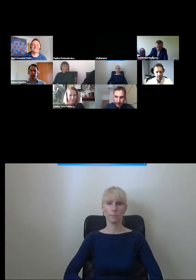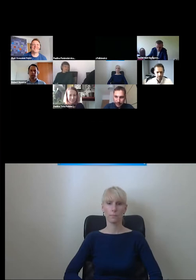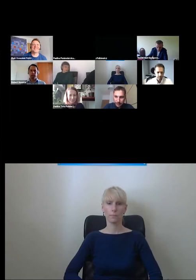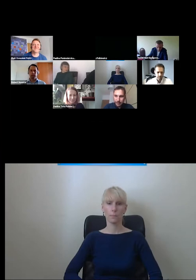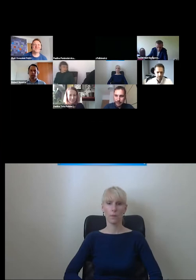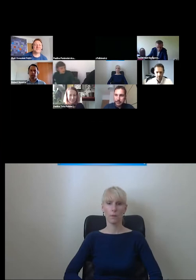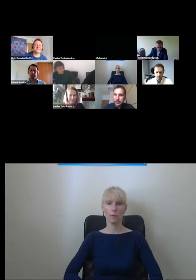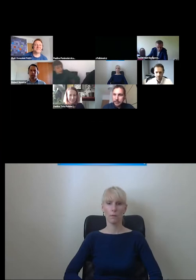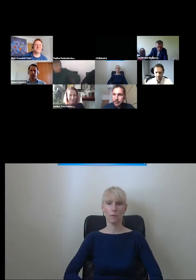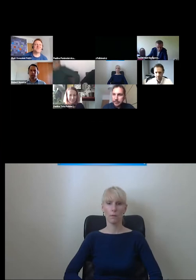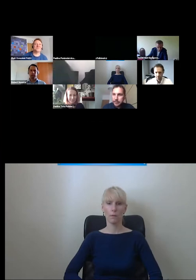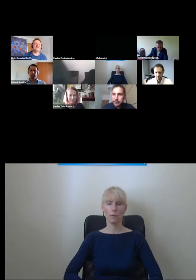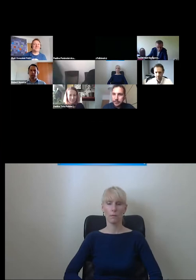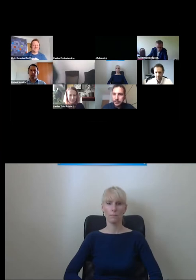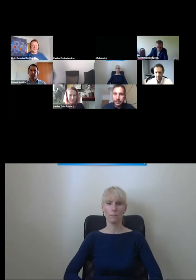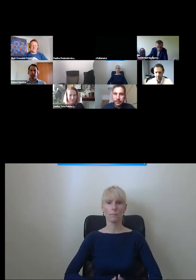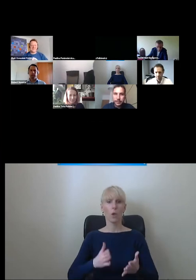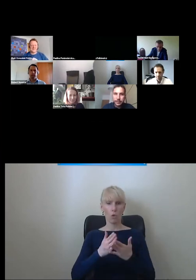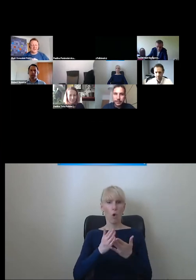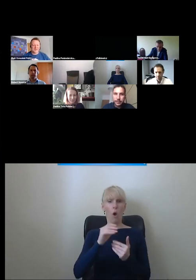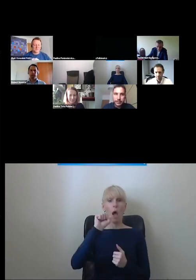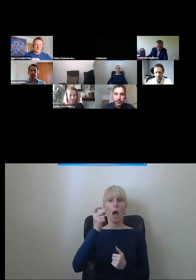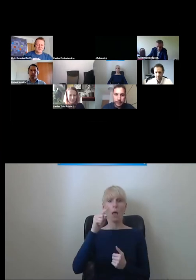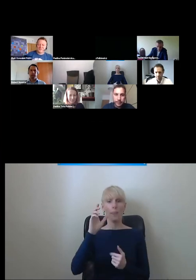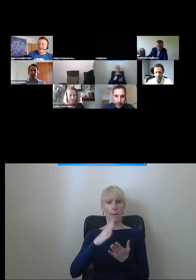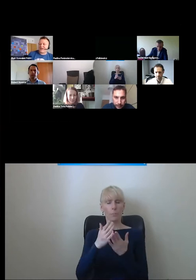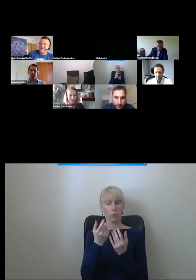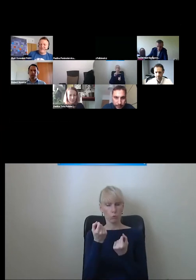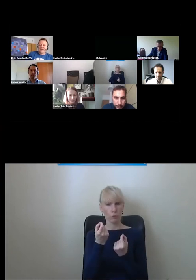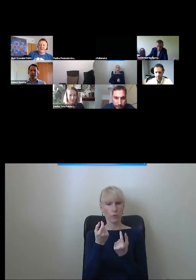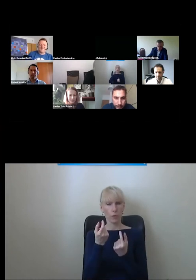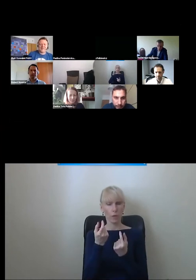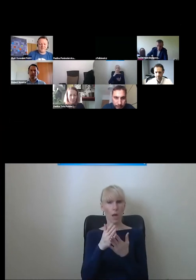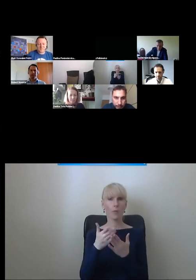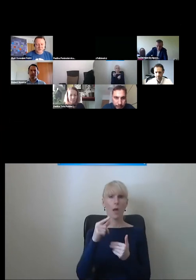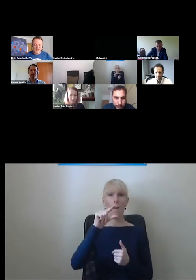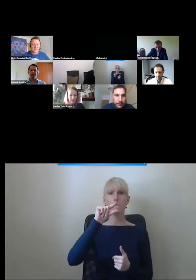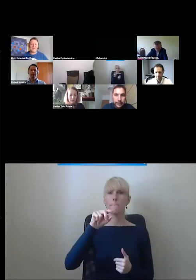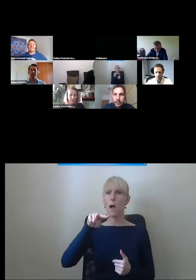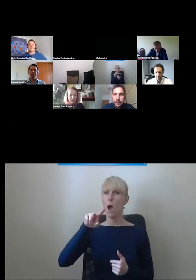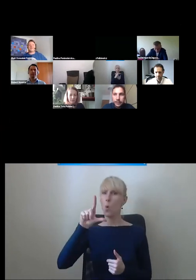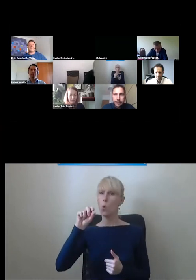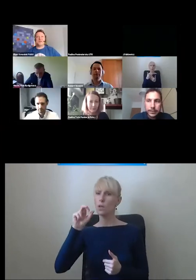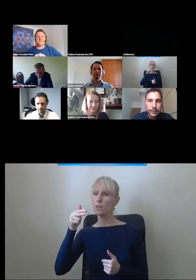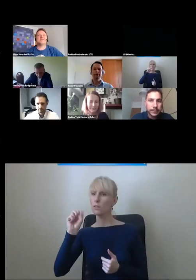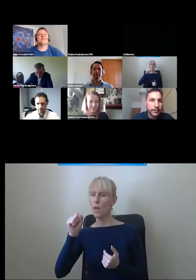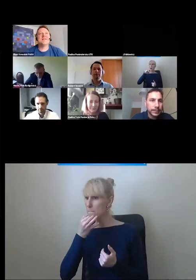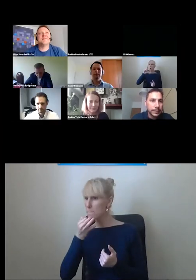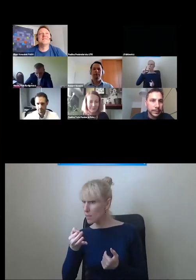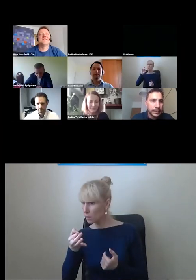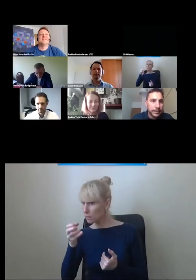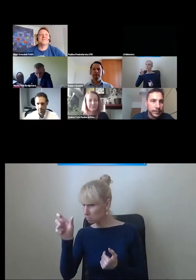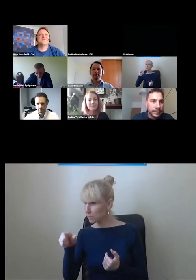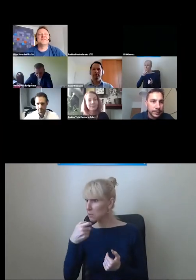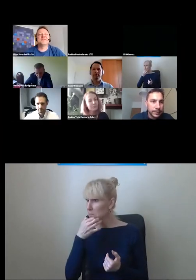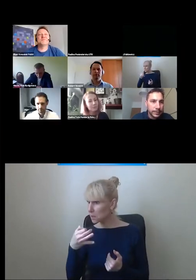Dobrze. Słuchajcie, to my damy Adamowi chwilę. Paulina, chyba najpierw pytanie do ciebie. Takie